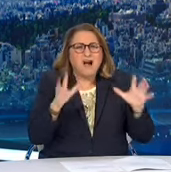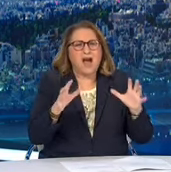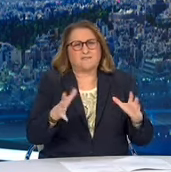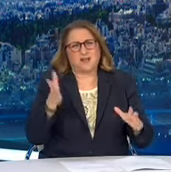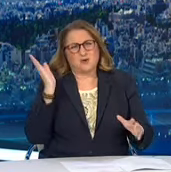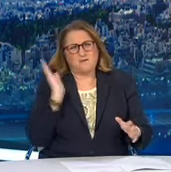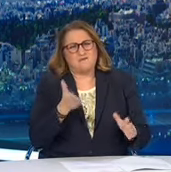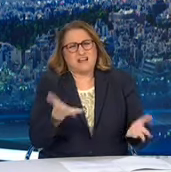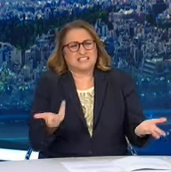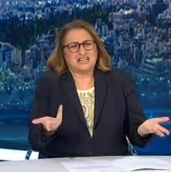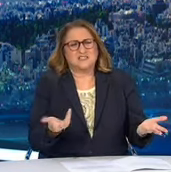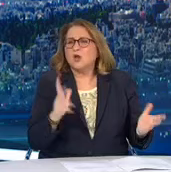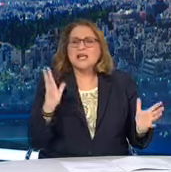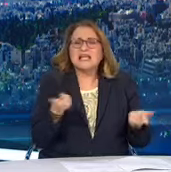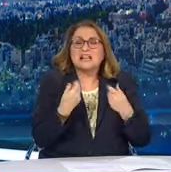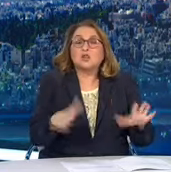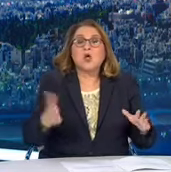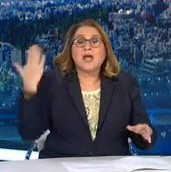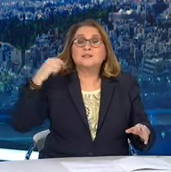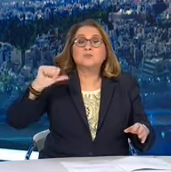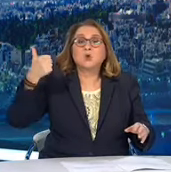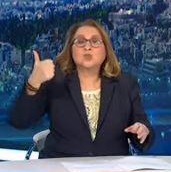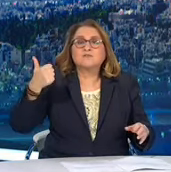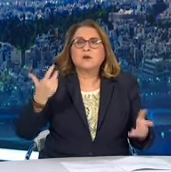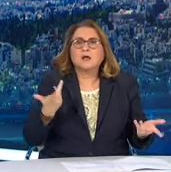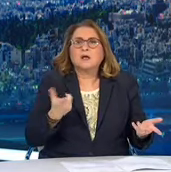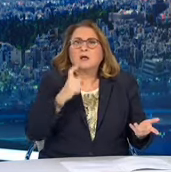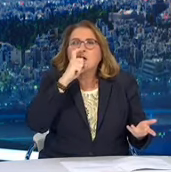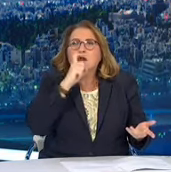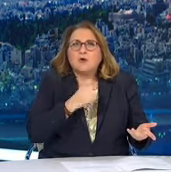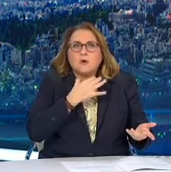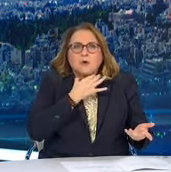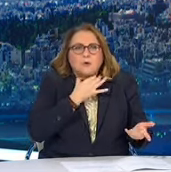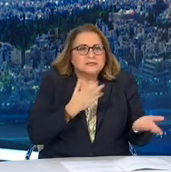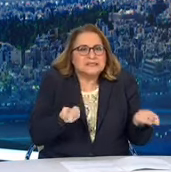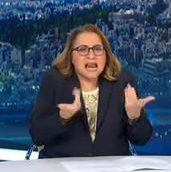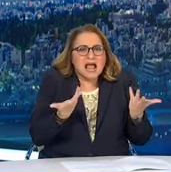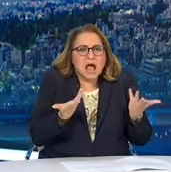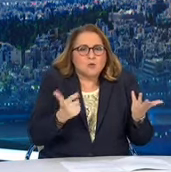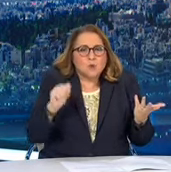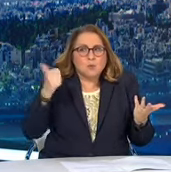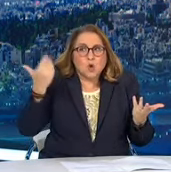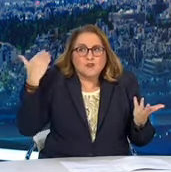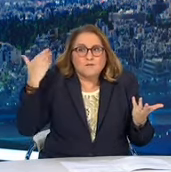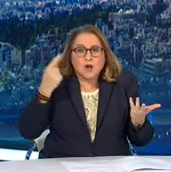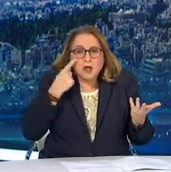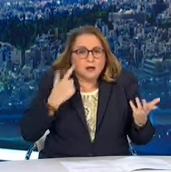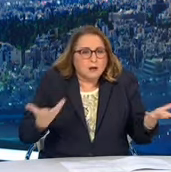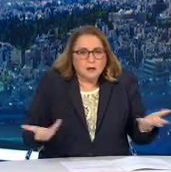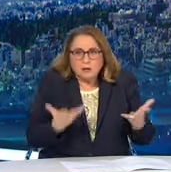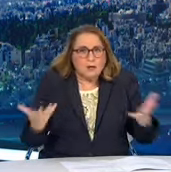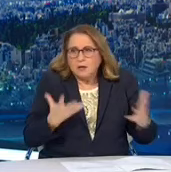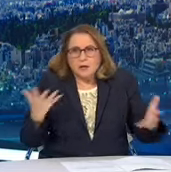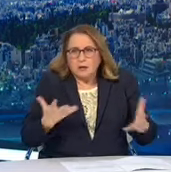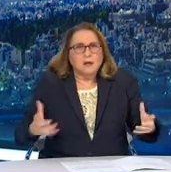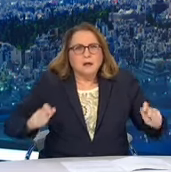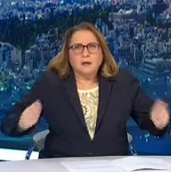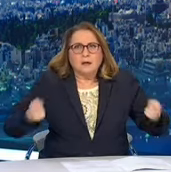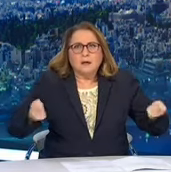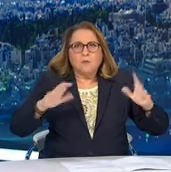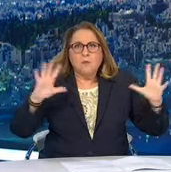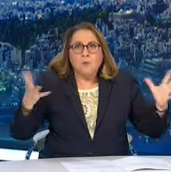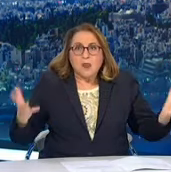είναι, είναι ποιο θανατηφόρος από τη γρήπη ή λιγότερο. Τώρα ξέρουμε με μαθηματική ακρίβεια από τα δεδομένα που έχουμε μέχρι σήμερα και χτες ήταν μια μεγάλη